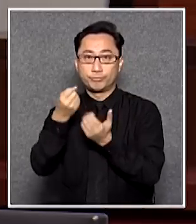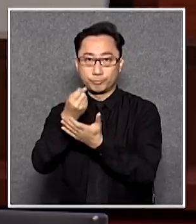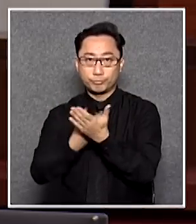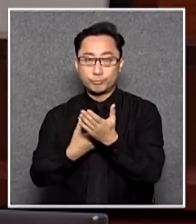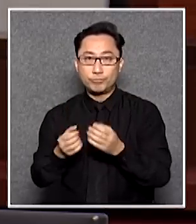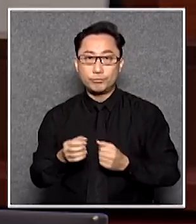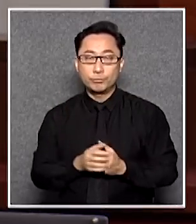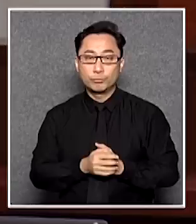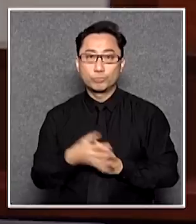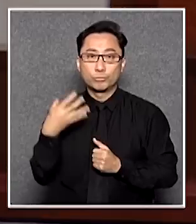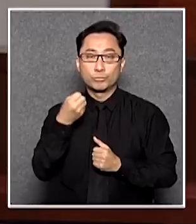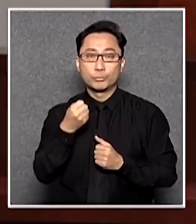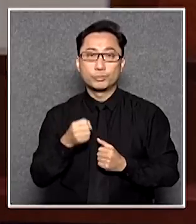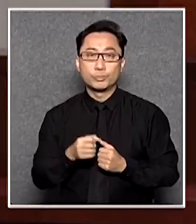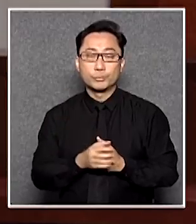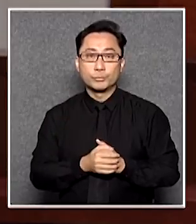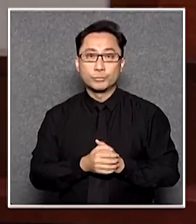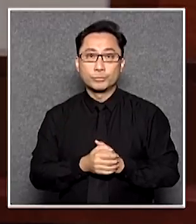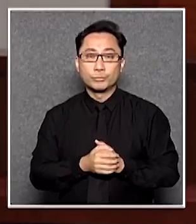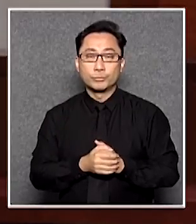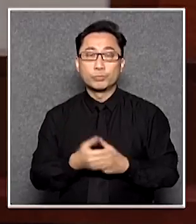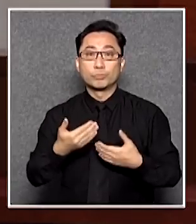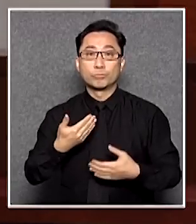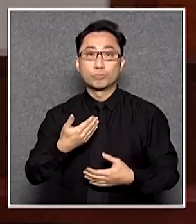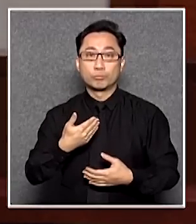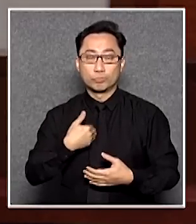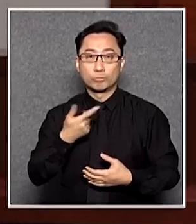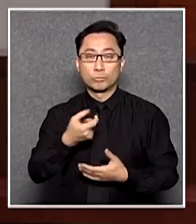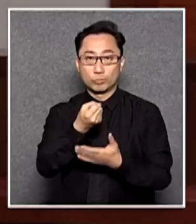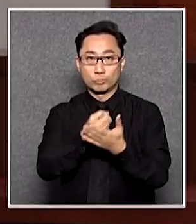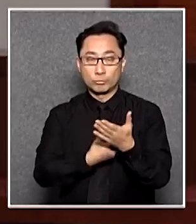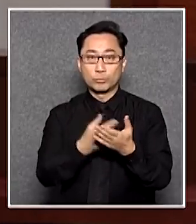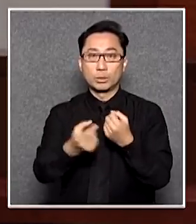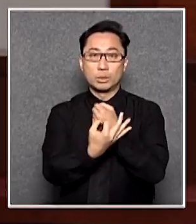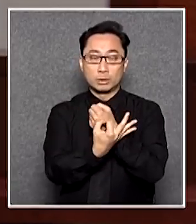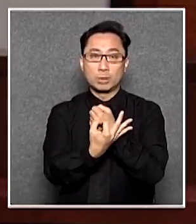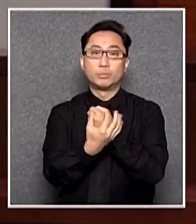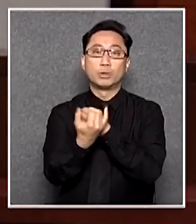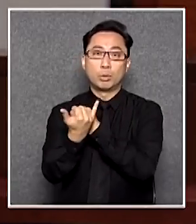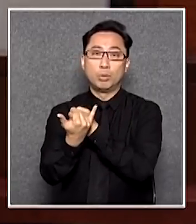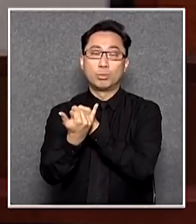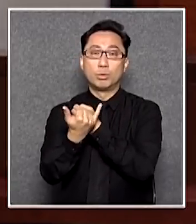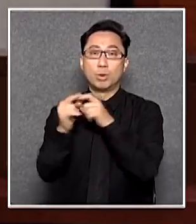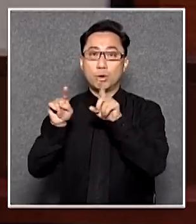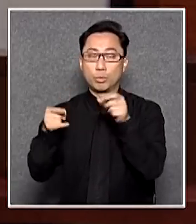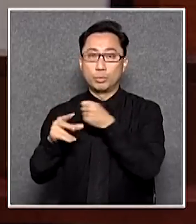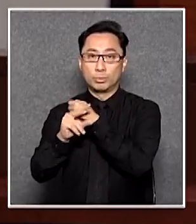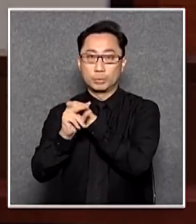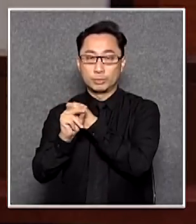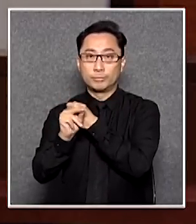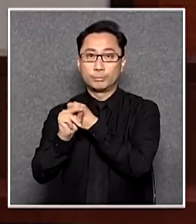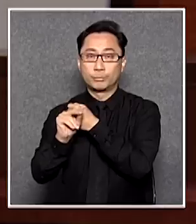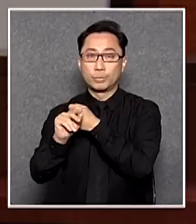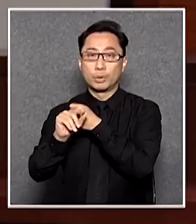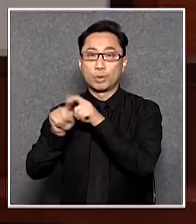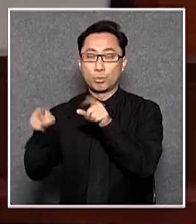主席,本席起條例草案第三條、第六條、第七括弧一條、第七括弧